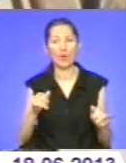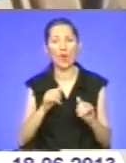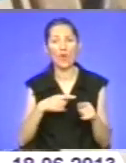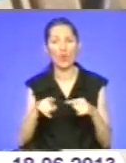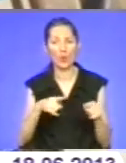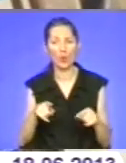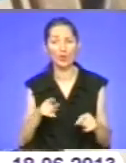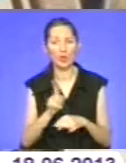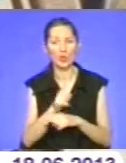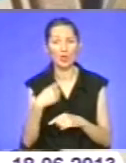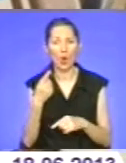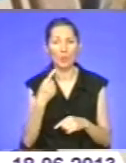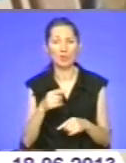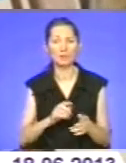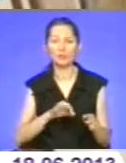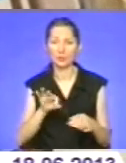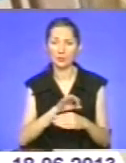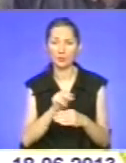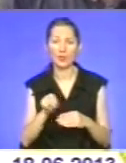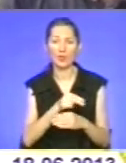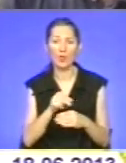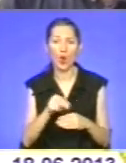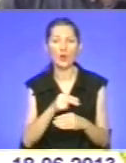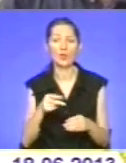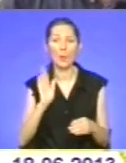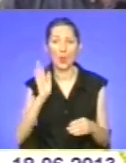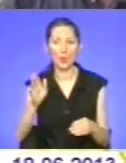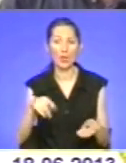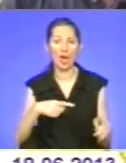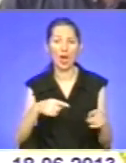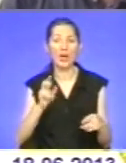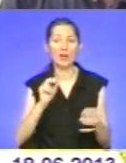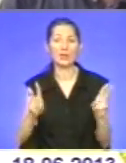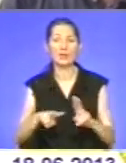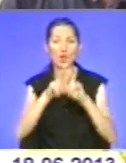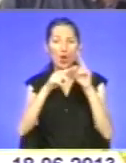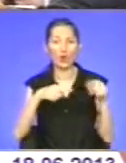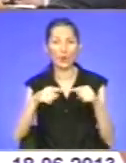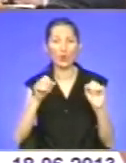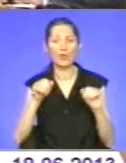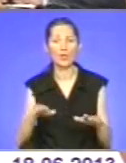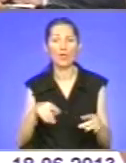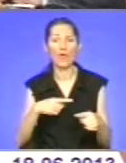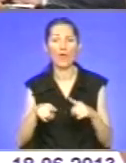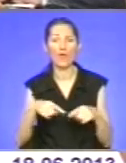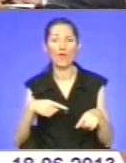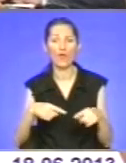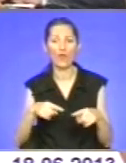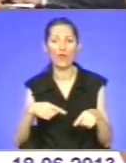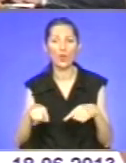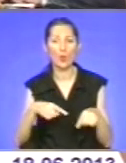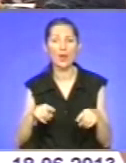Виховувати майбутніх зірок футболу вирішили у футбольній академії. Саме це рішення ініціюють в обласній державній адміністрації.